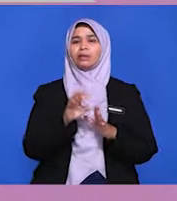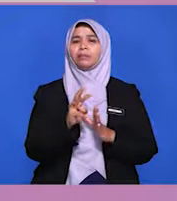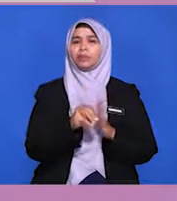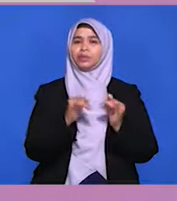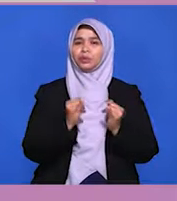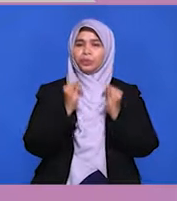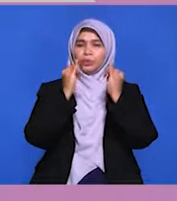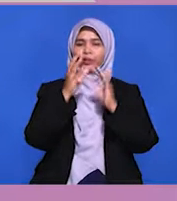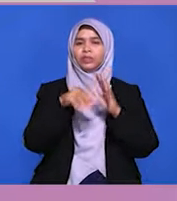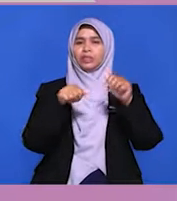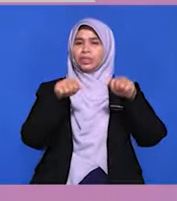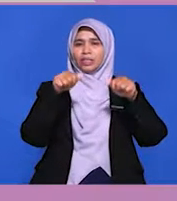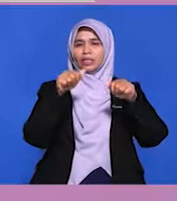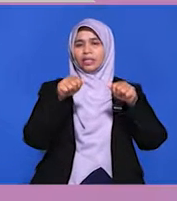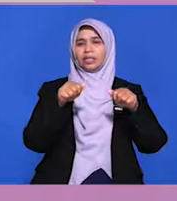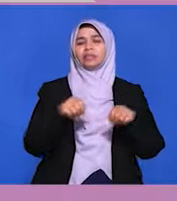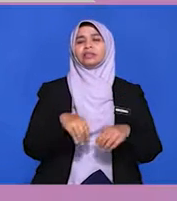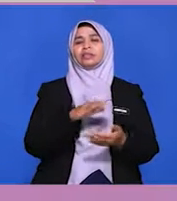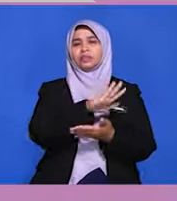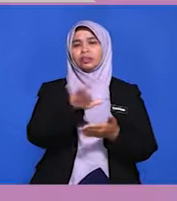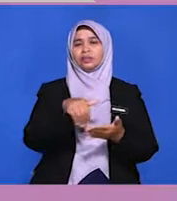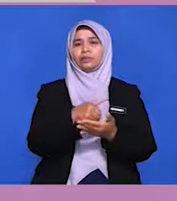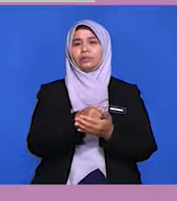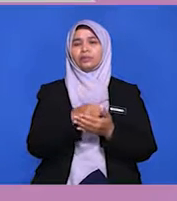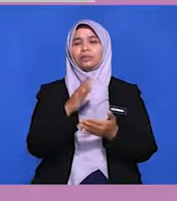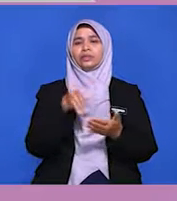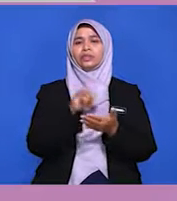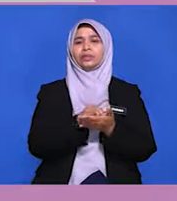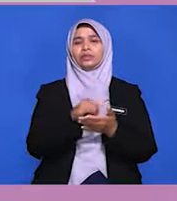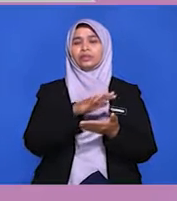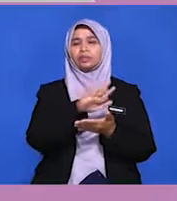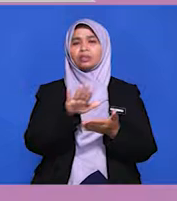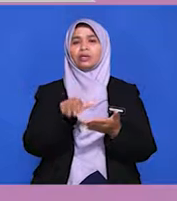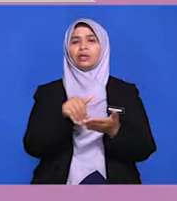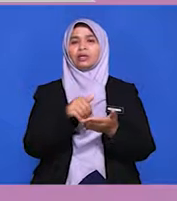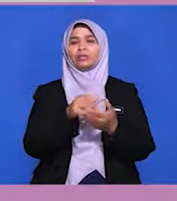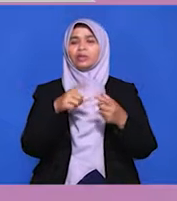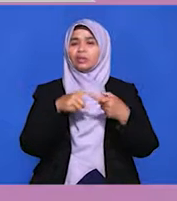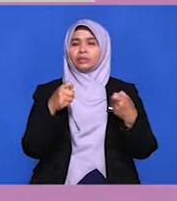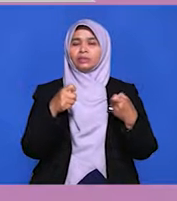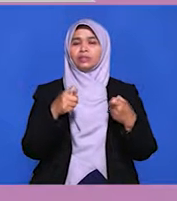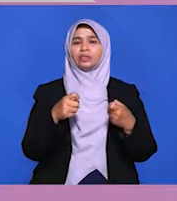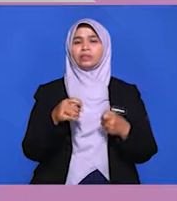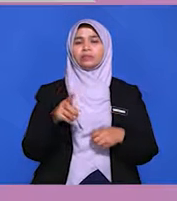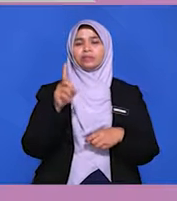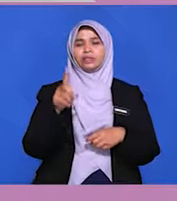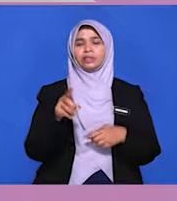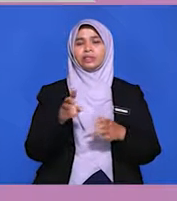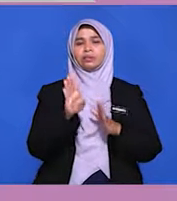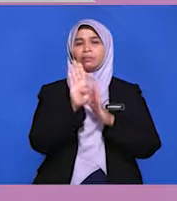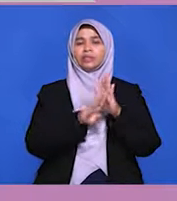keadilan sejagat. Iaitu, semua ataupun setiap keputusan yang diselesaikan hendaklah